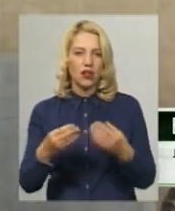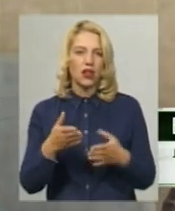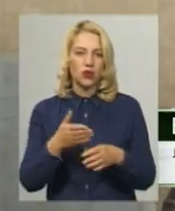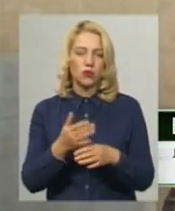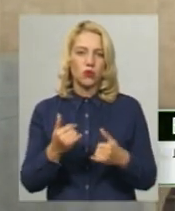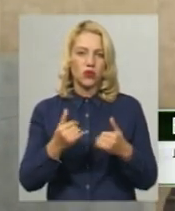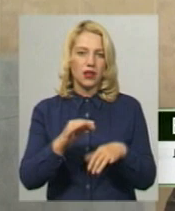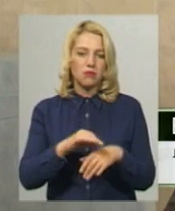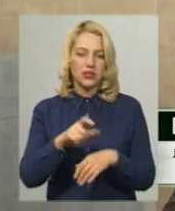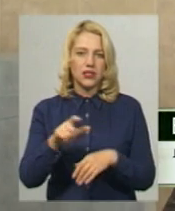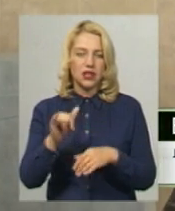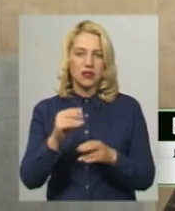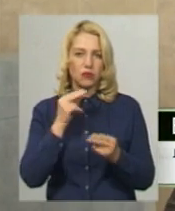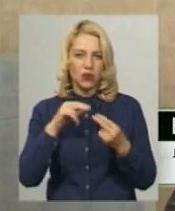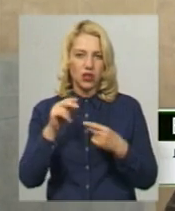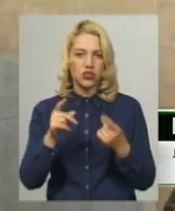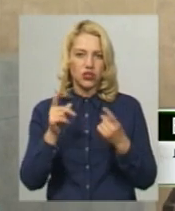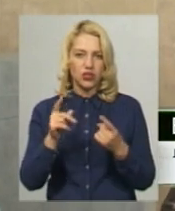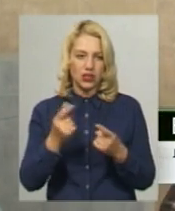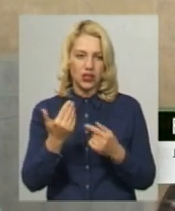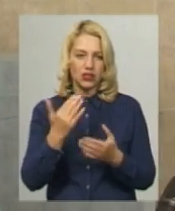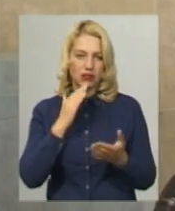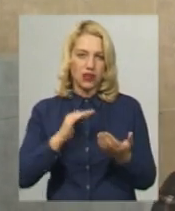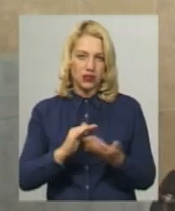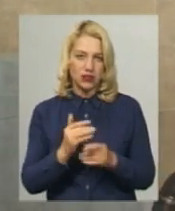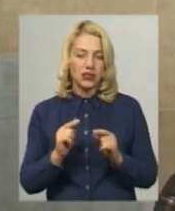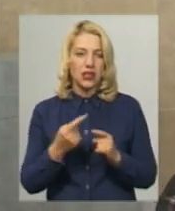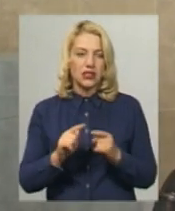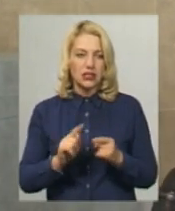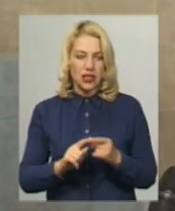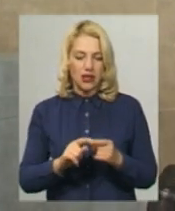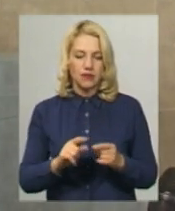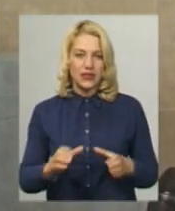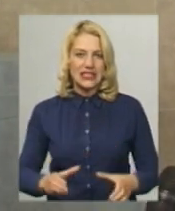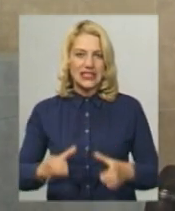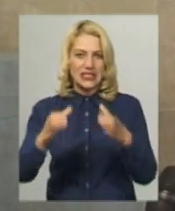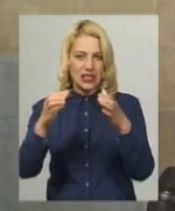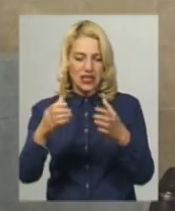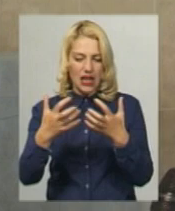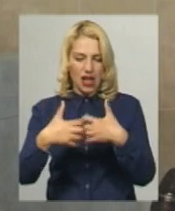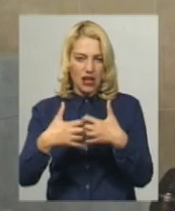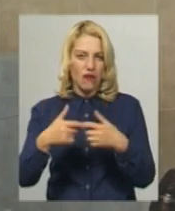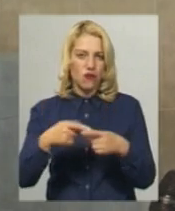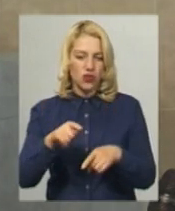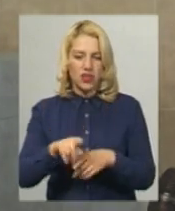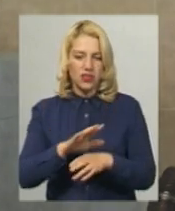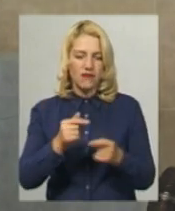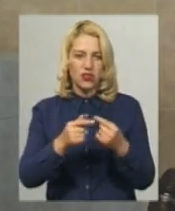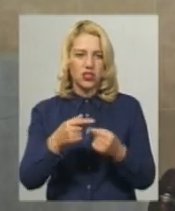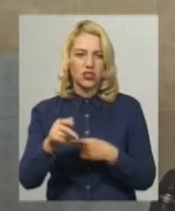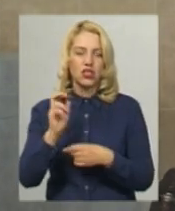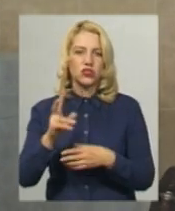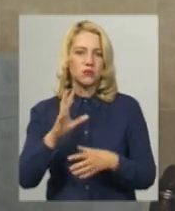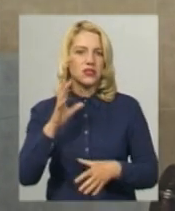для пацієнтів і значно покращити її якість. Це стійка нічим не відрізняється, чим стійки провідних клінік